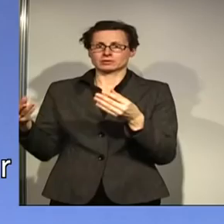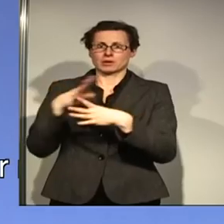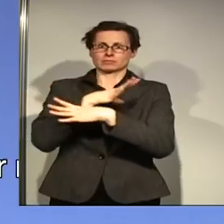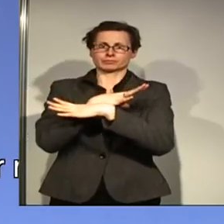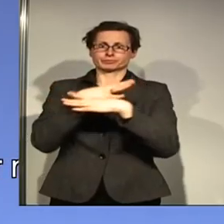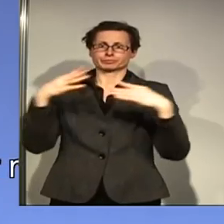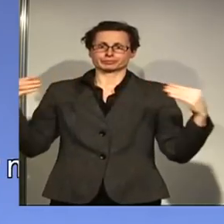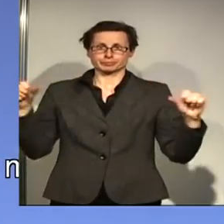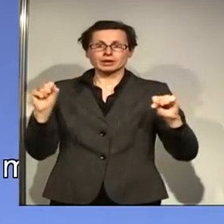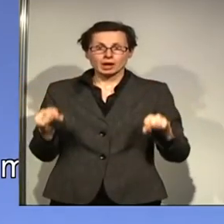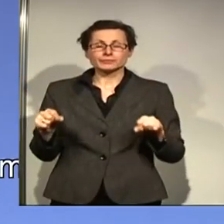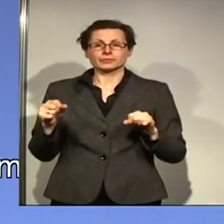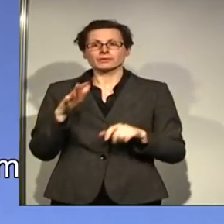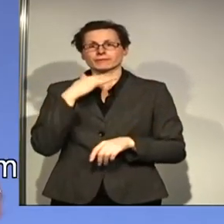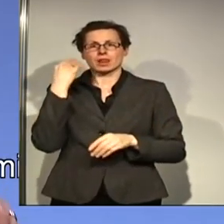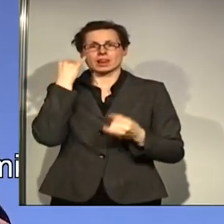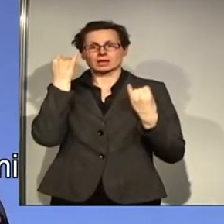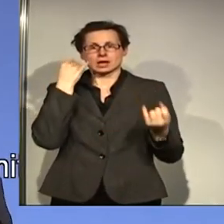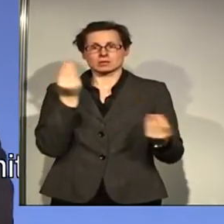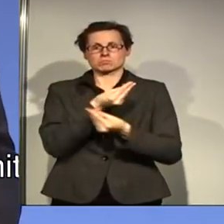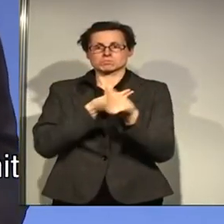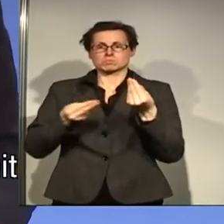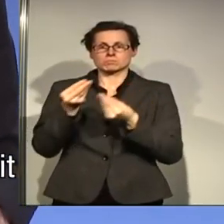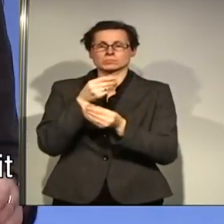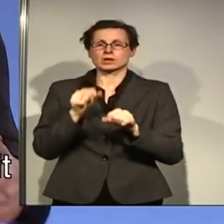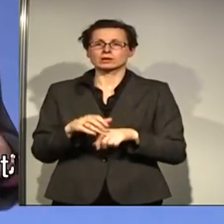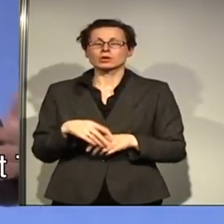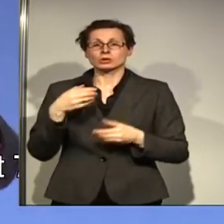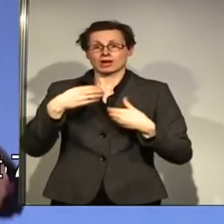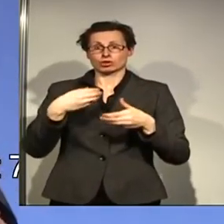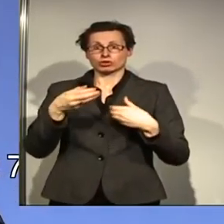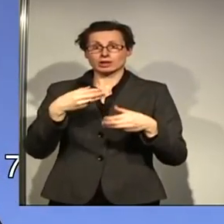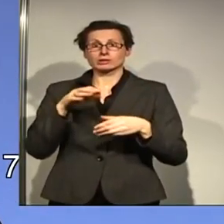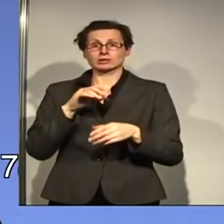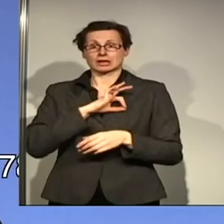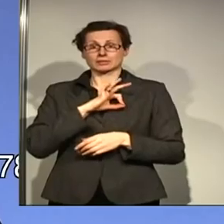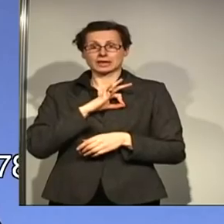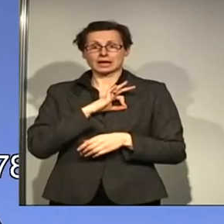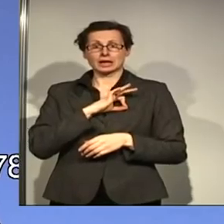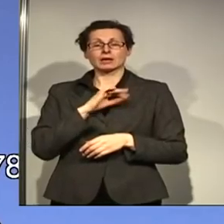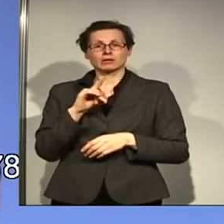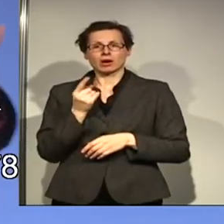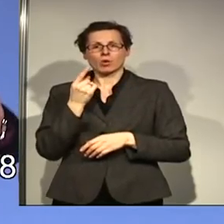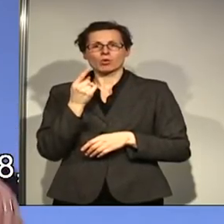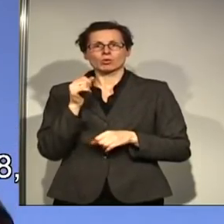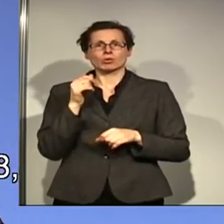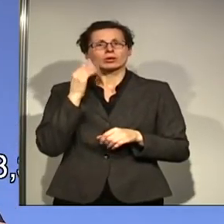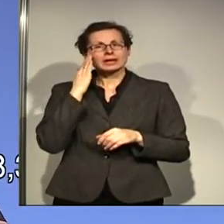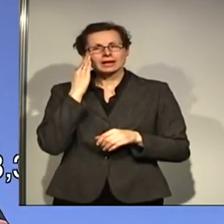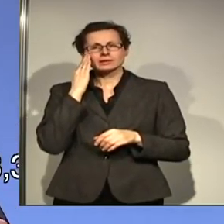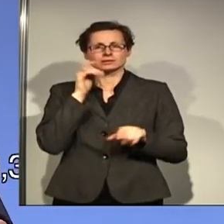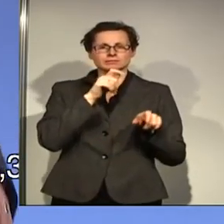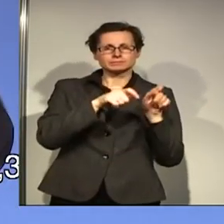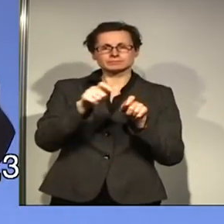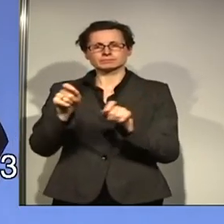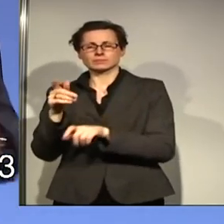anregen. Und ich glaube auch, dass die Beschäftigten der SPD die Arbeit der anderen Kolleginnen und Kollegen aus den Ebenen besser kennenlernen